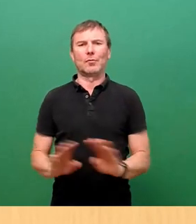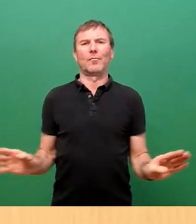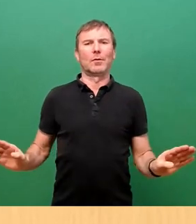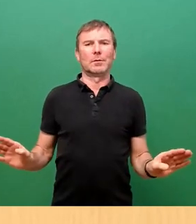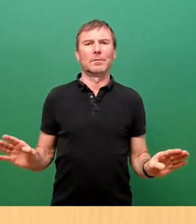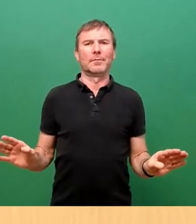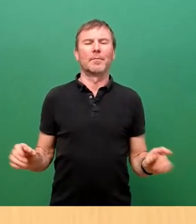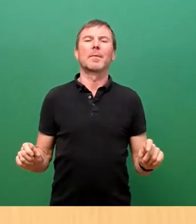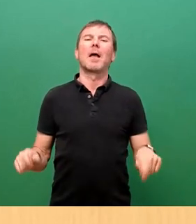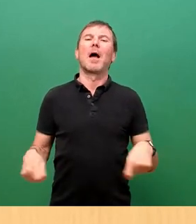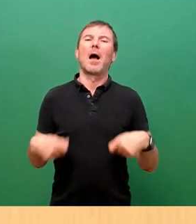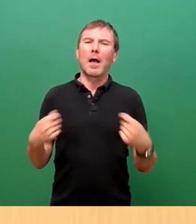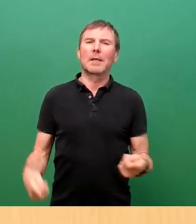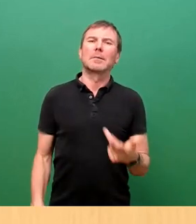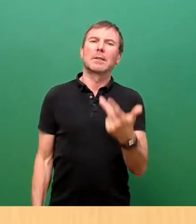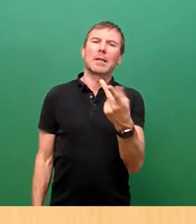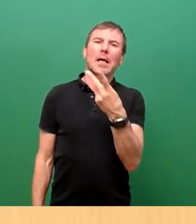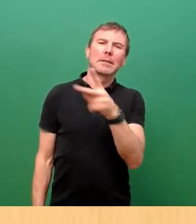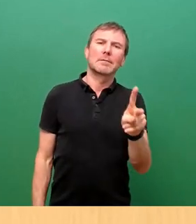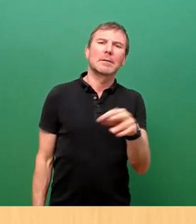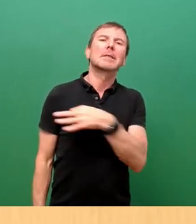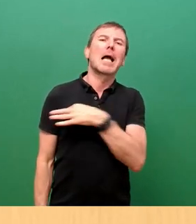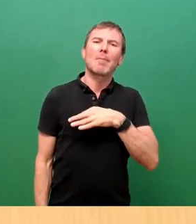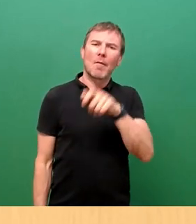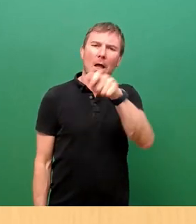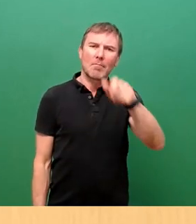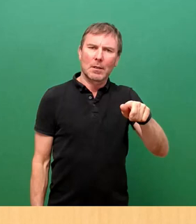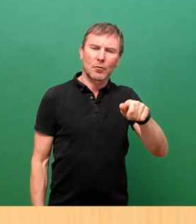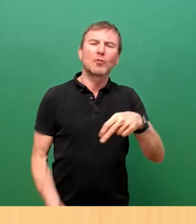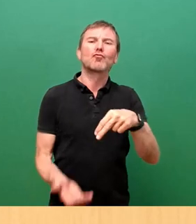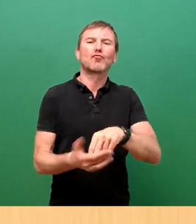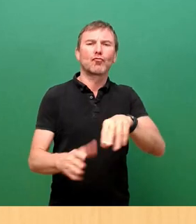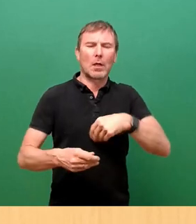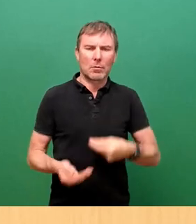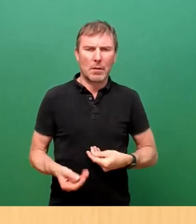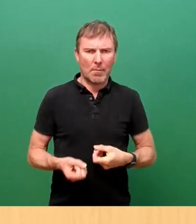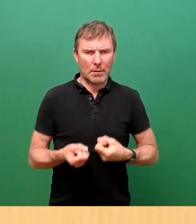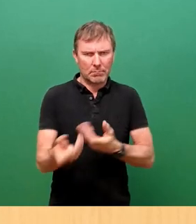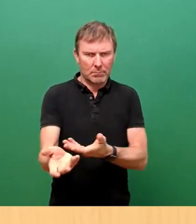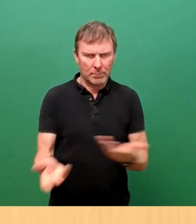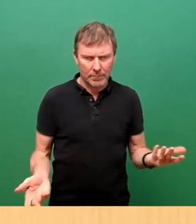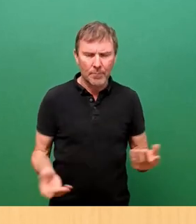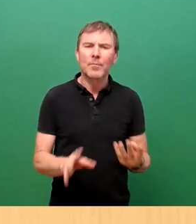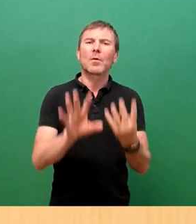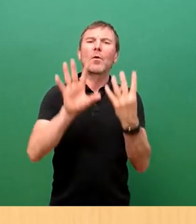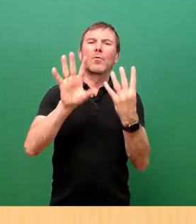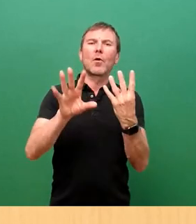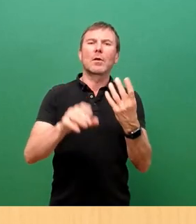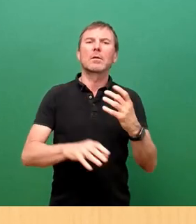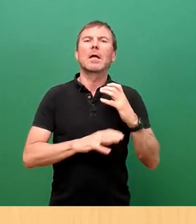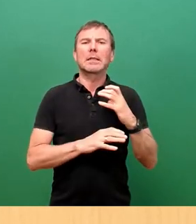Ergebnis 23 private Einwendungen oder Stellungnahmen. Und neun von Trägern öffentlicher Belange.